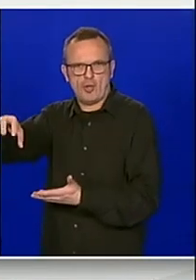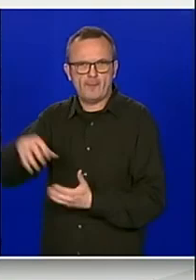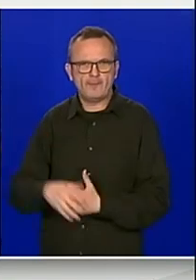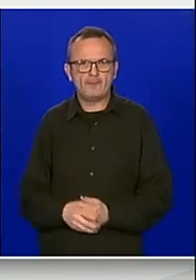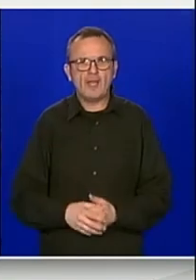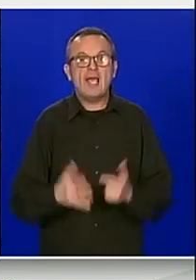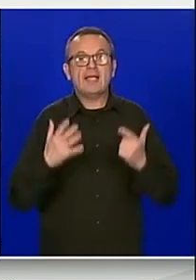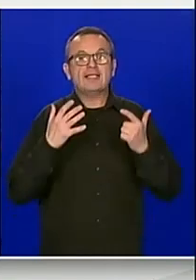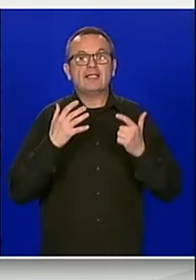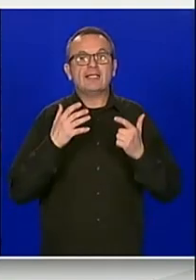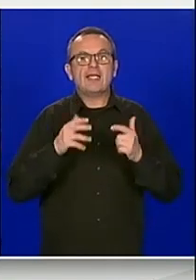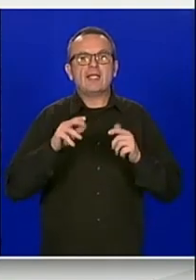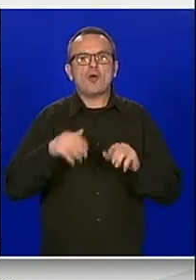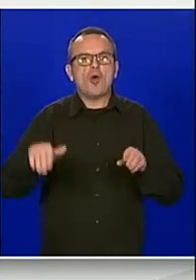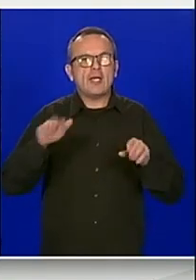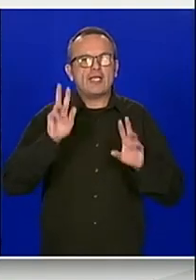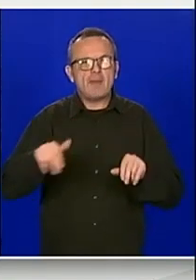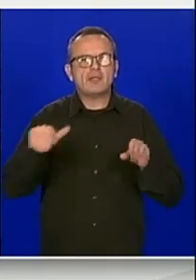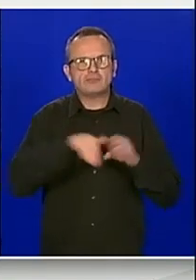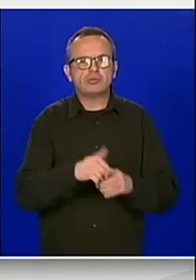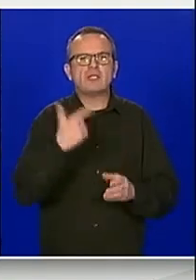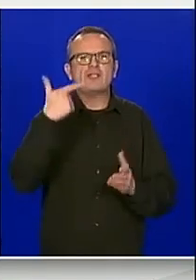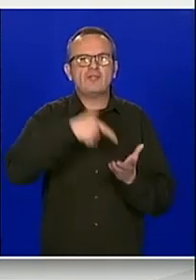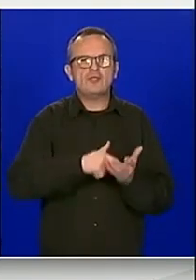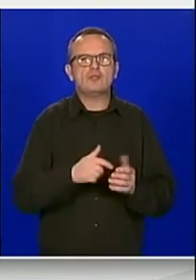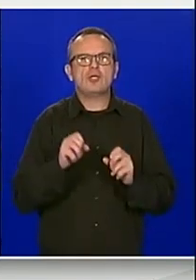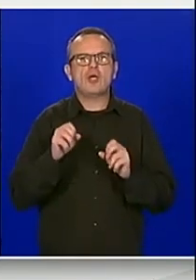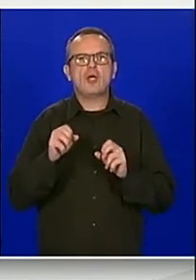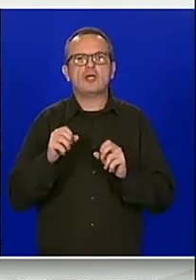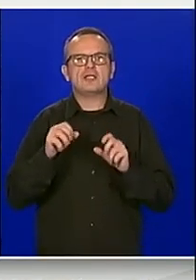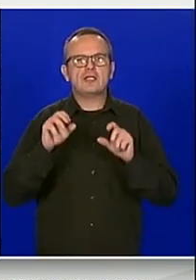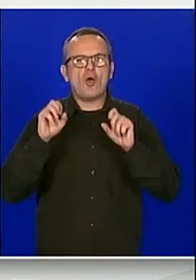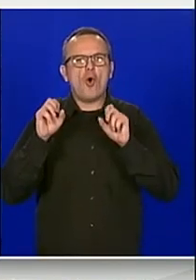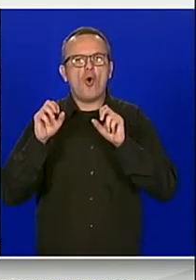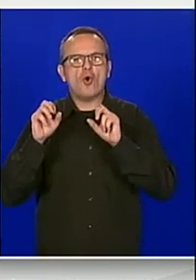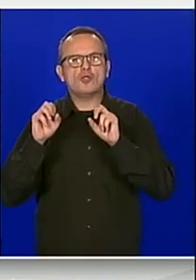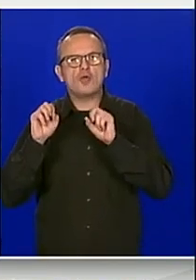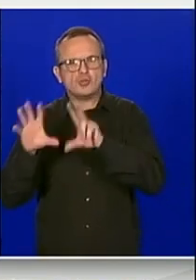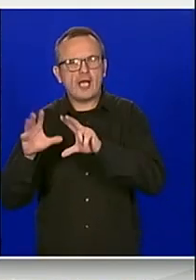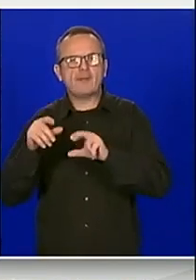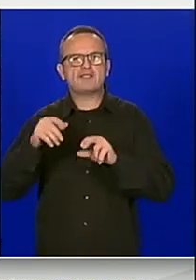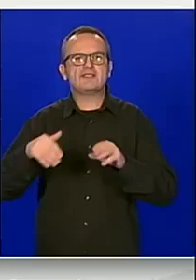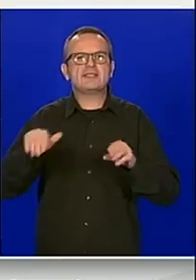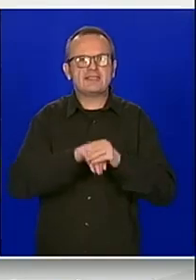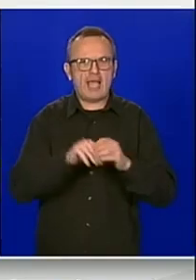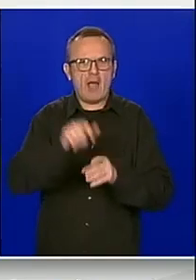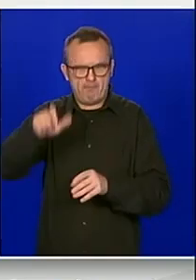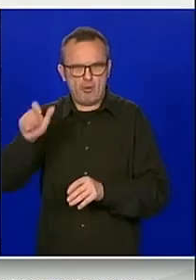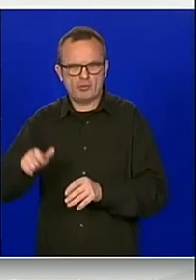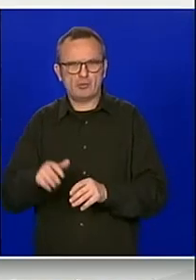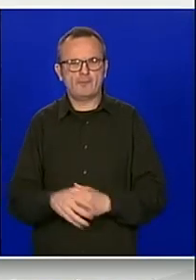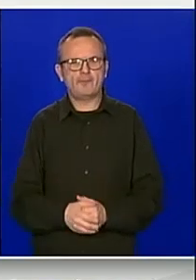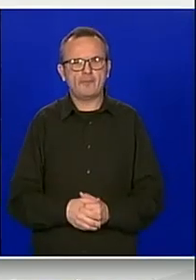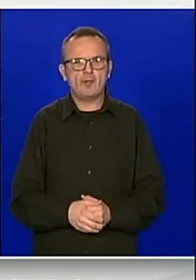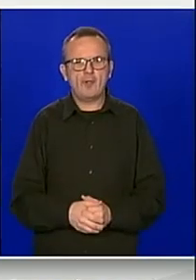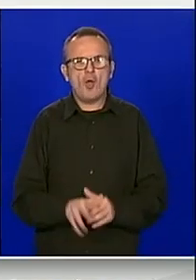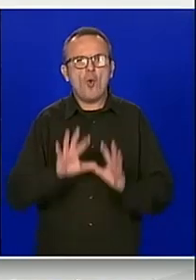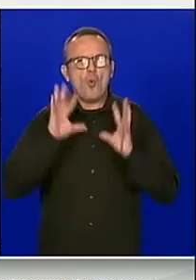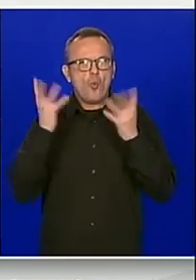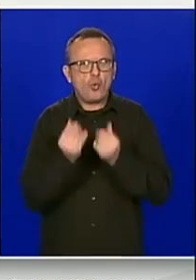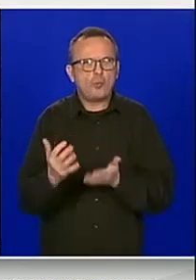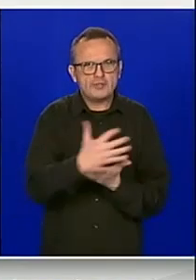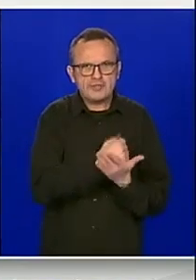koji su zapošljavali 2817 djelatnika. Ukupni prihodi svih korisnika slobodnih zona iznosili su